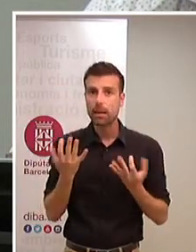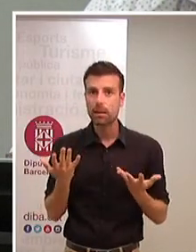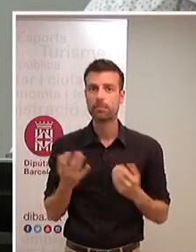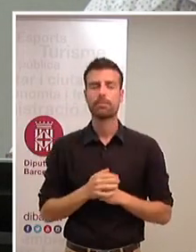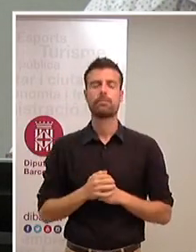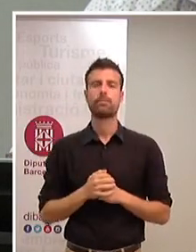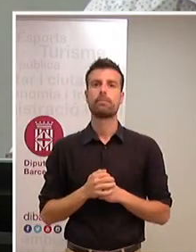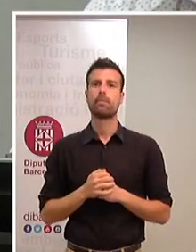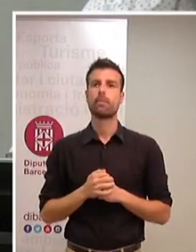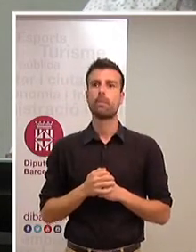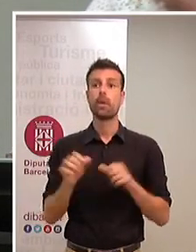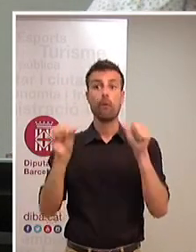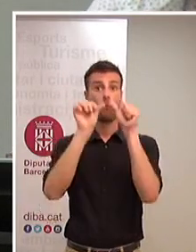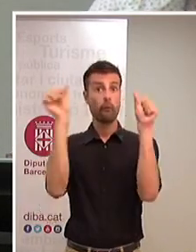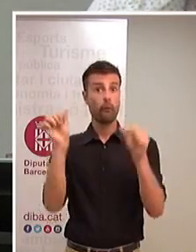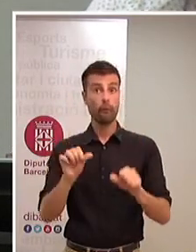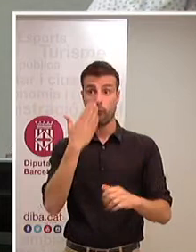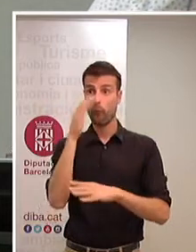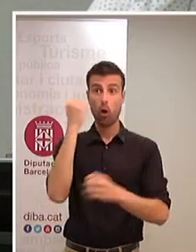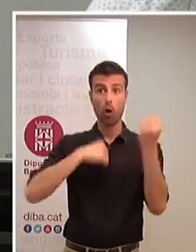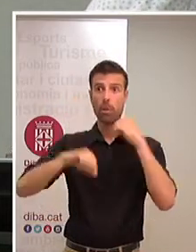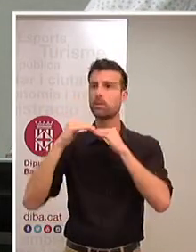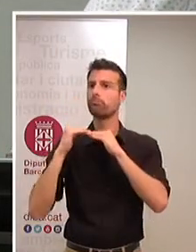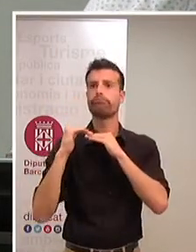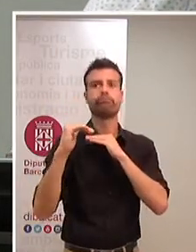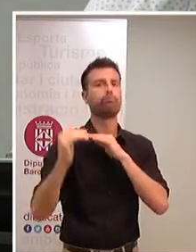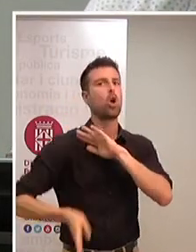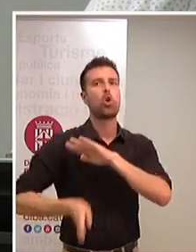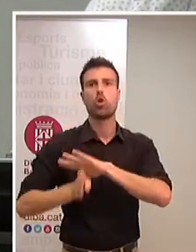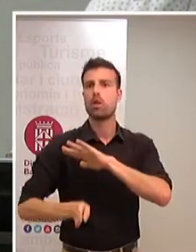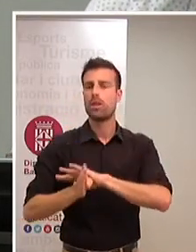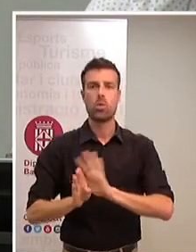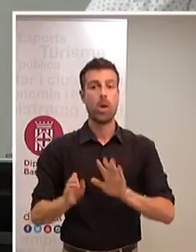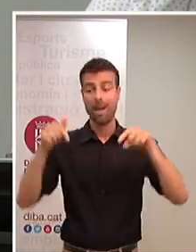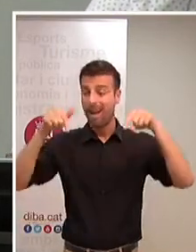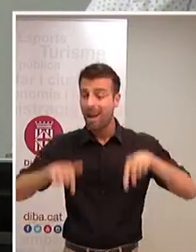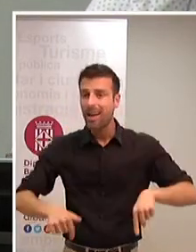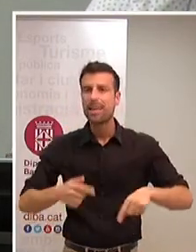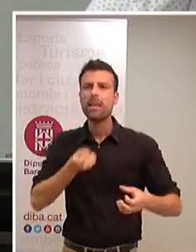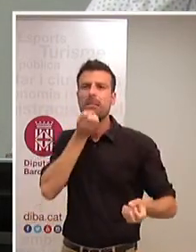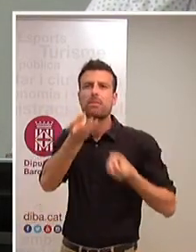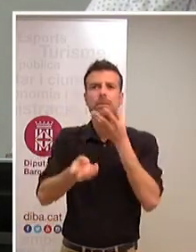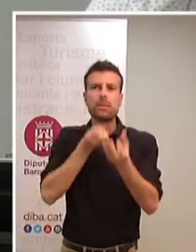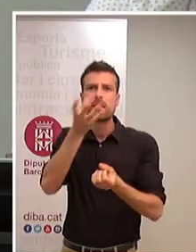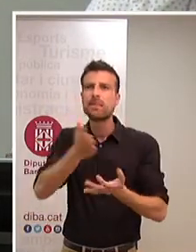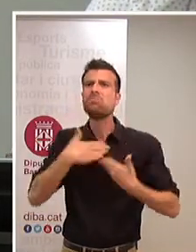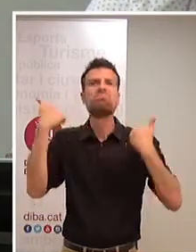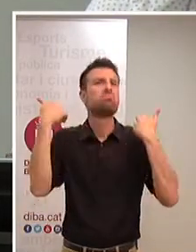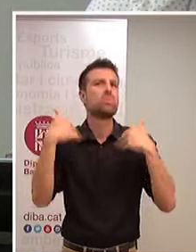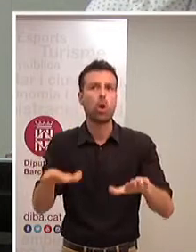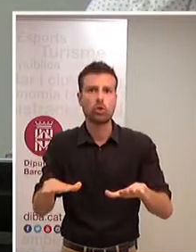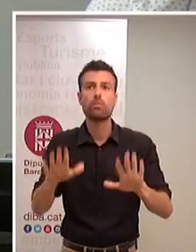les formes en aquest ple que es pot dir tot des de el